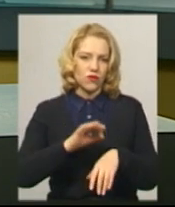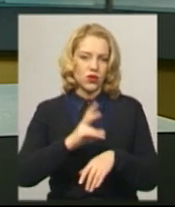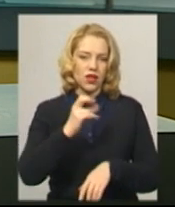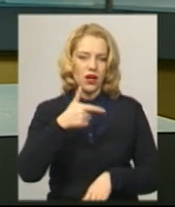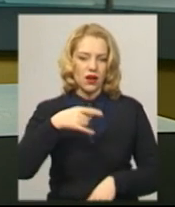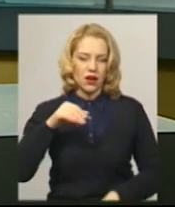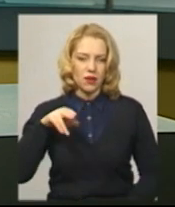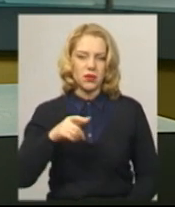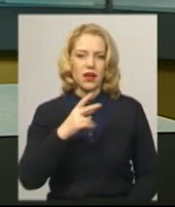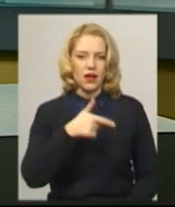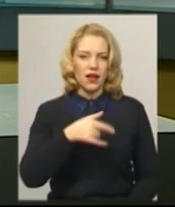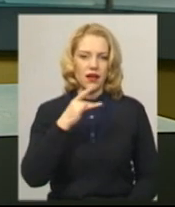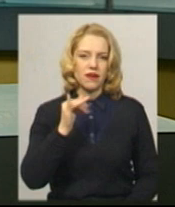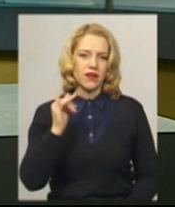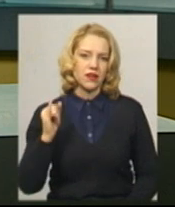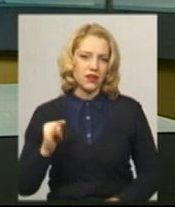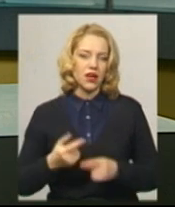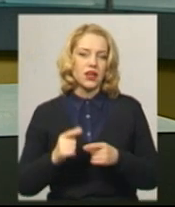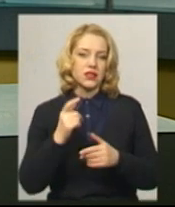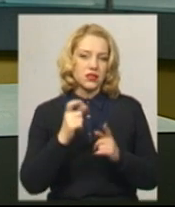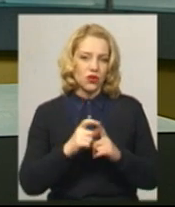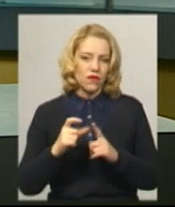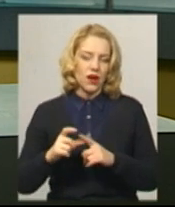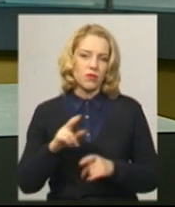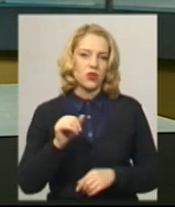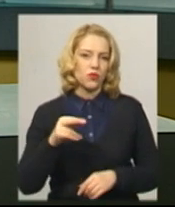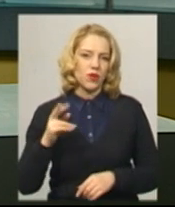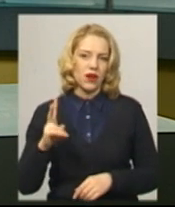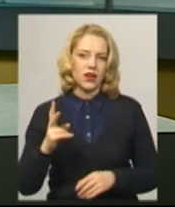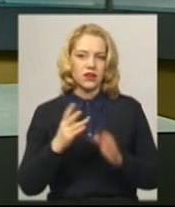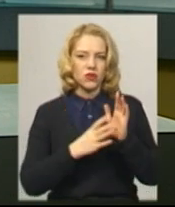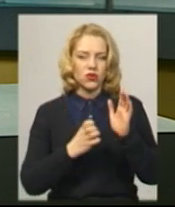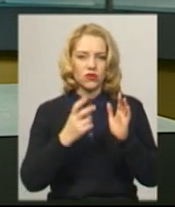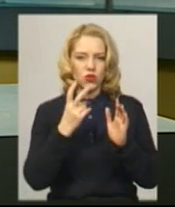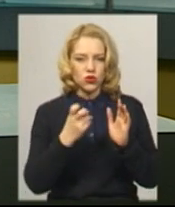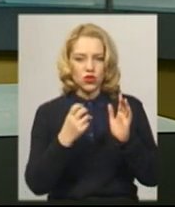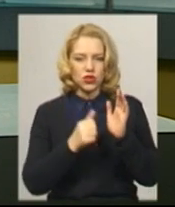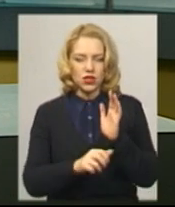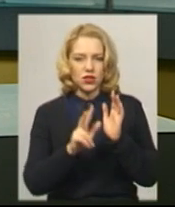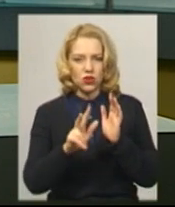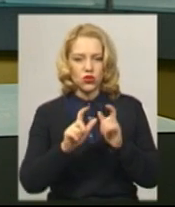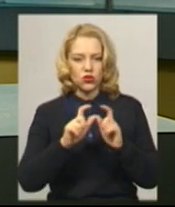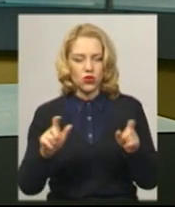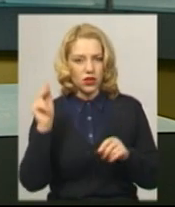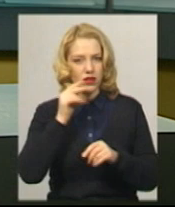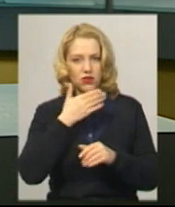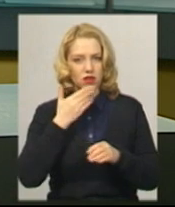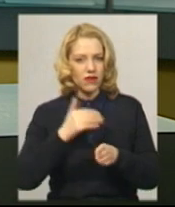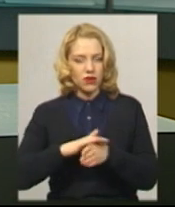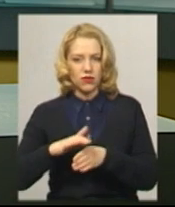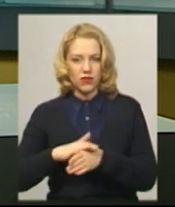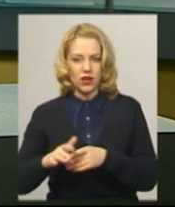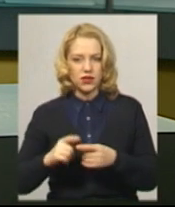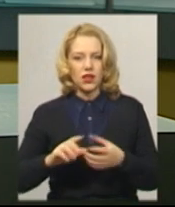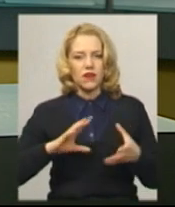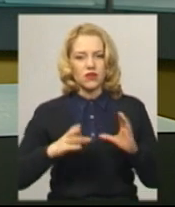вірусні інфекції. За словами Тетяни Дупляк, на сьогодні у 263 школах навчання не відбувається. Загалом на Хмельничній